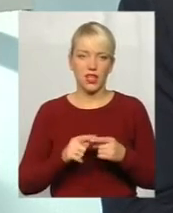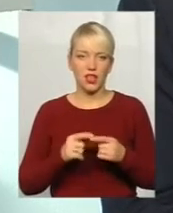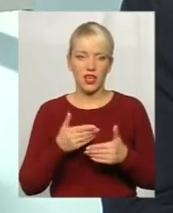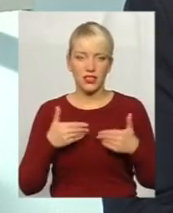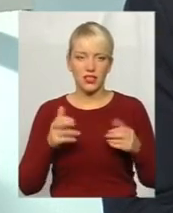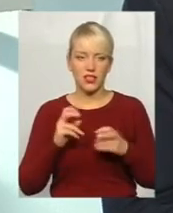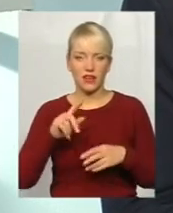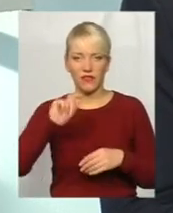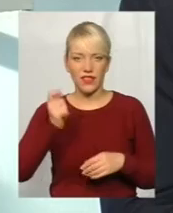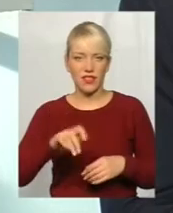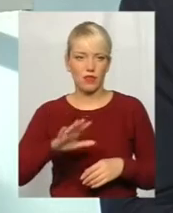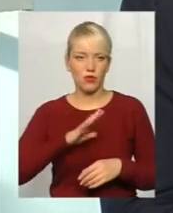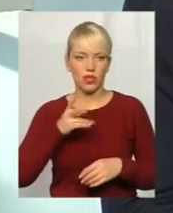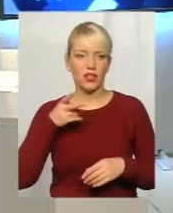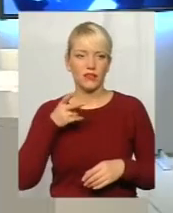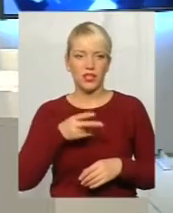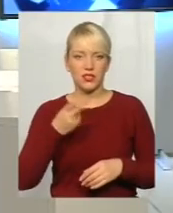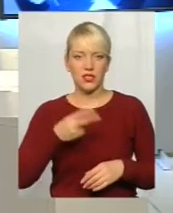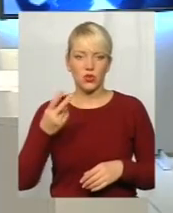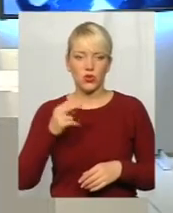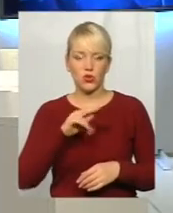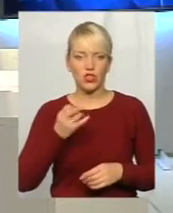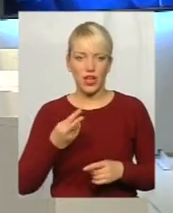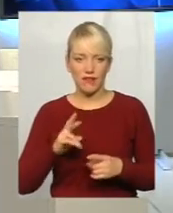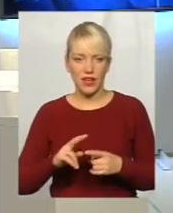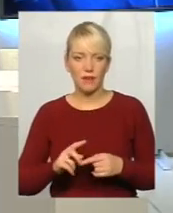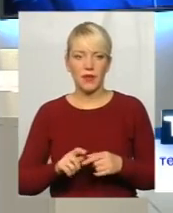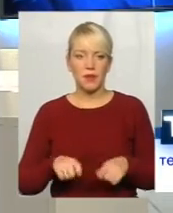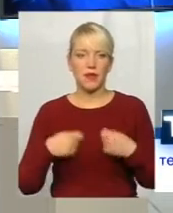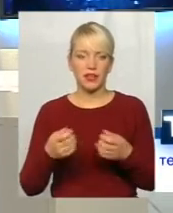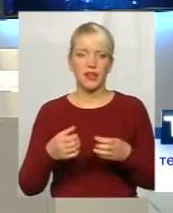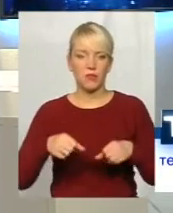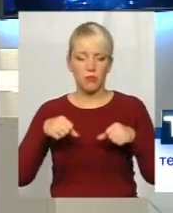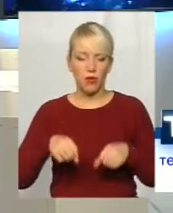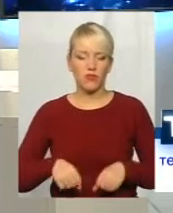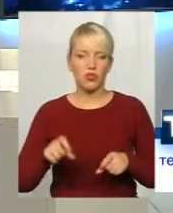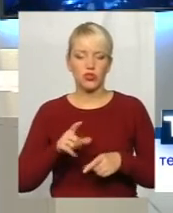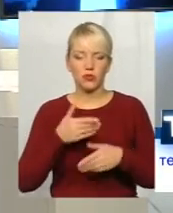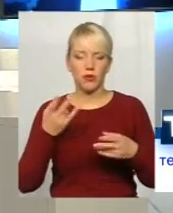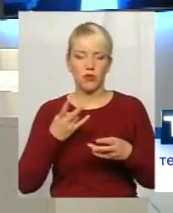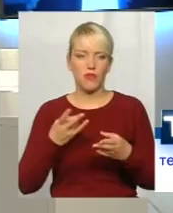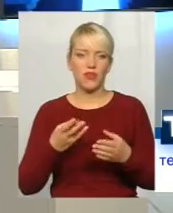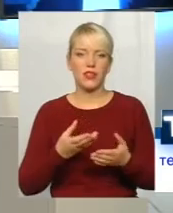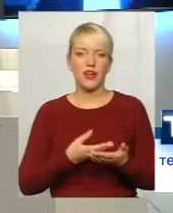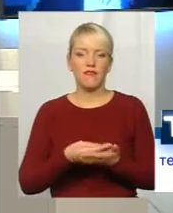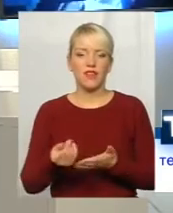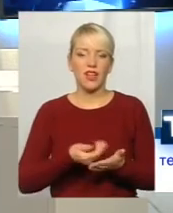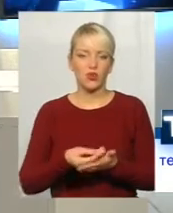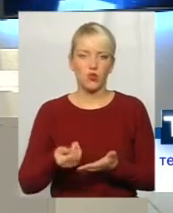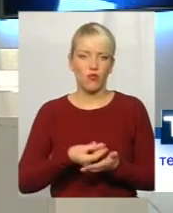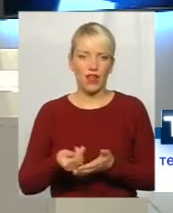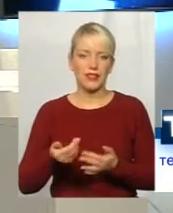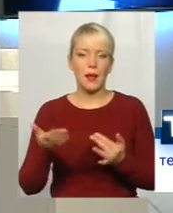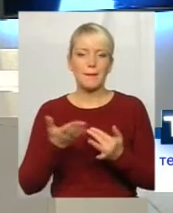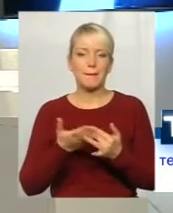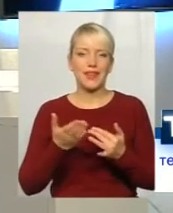знаєте, як війна була 22 червня, передав повноваження, що ми повинні фінансувати пільгове перевезення. Згадайте, в